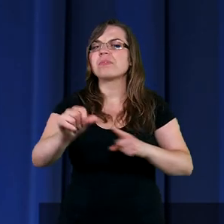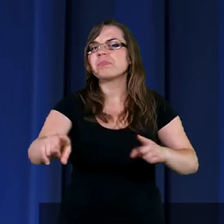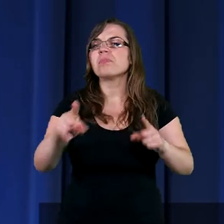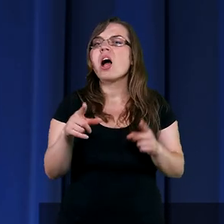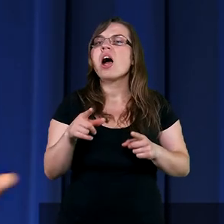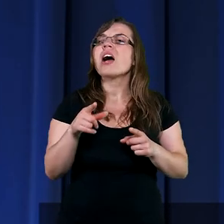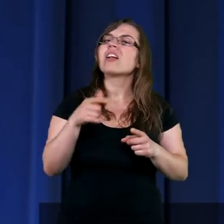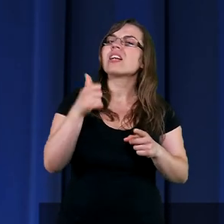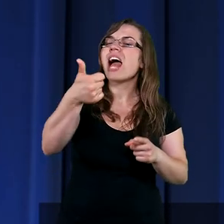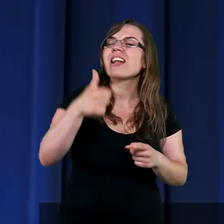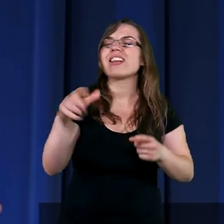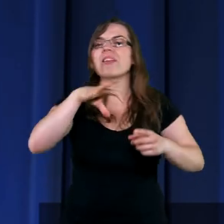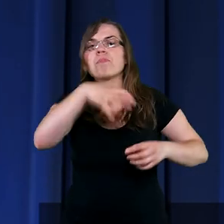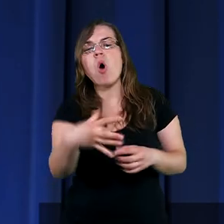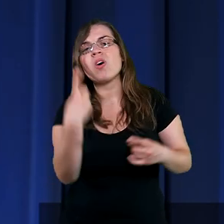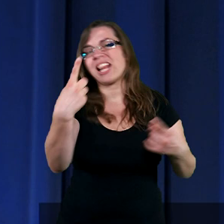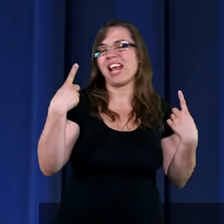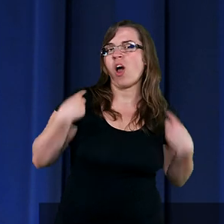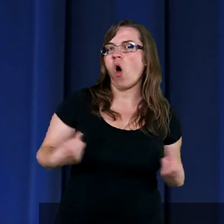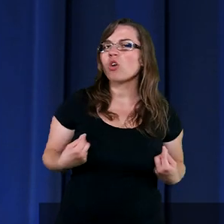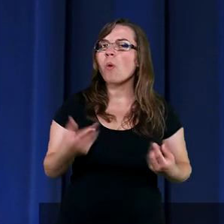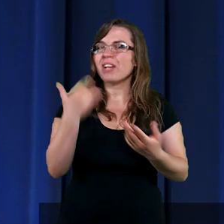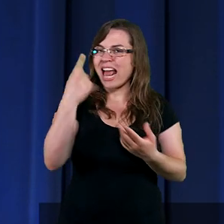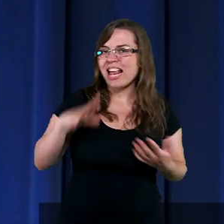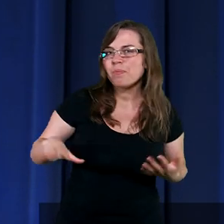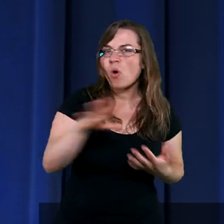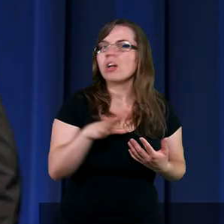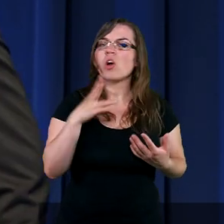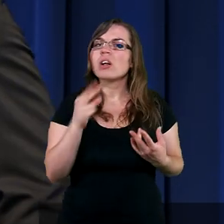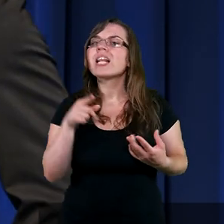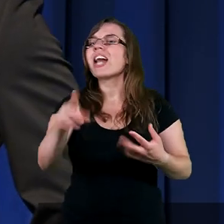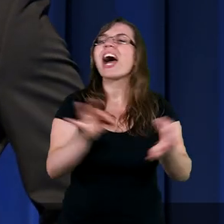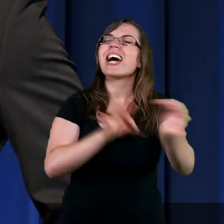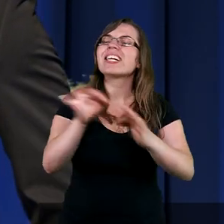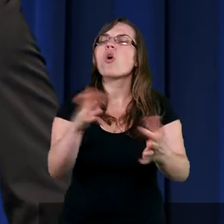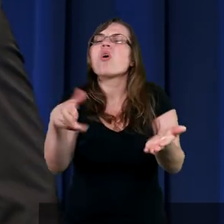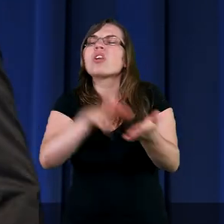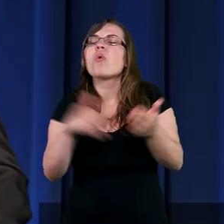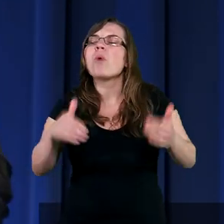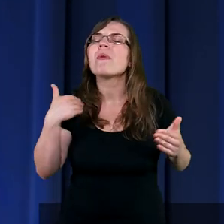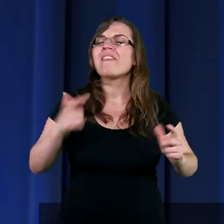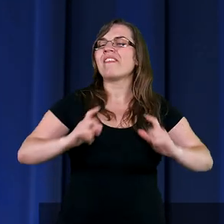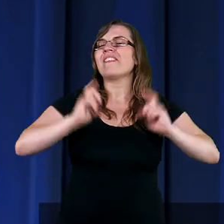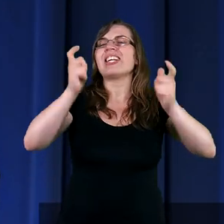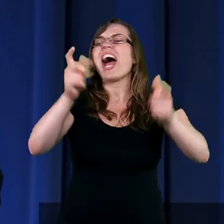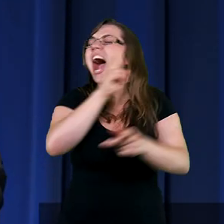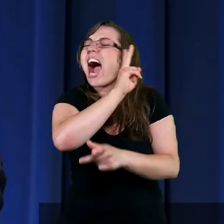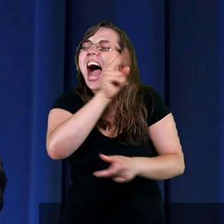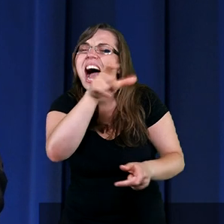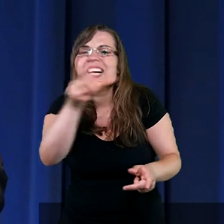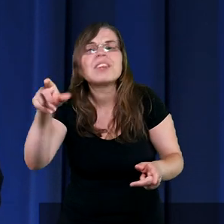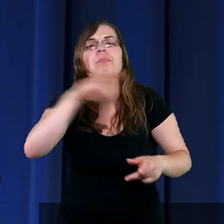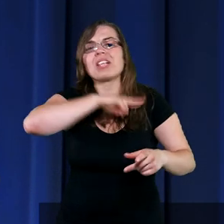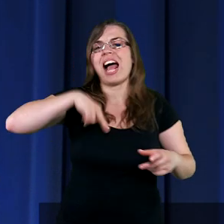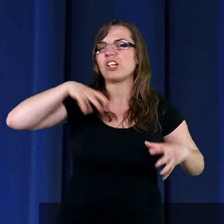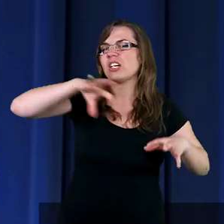jest to historia jednego zboru, jednej osoby, jednej społeczności. To jest historia, która mogła wydarzyć się w praktycznie każdym z naszych